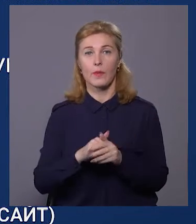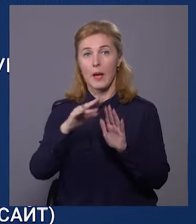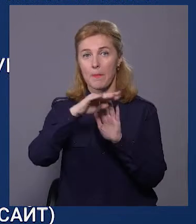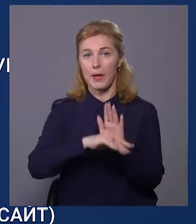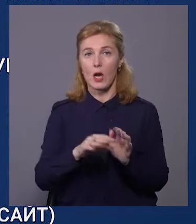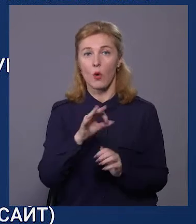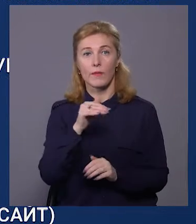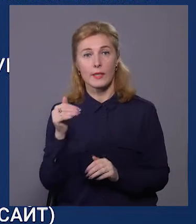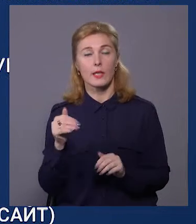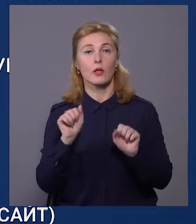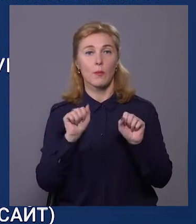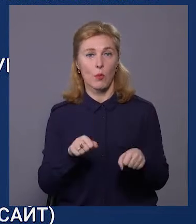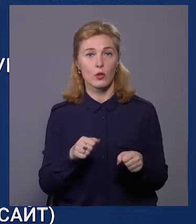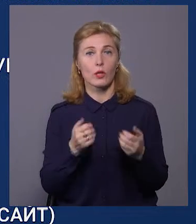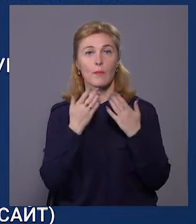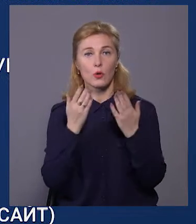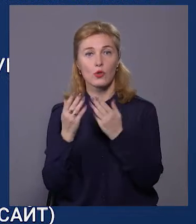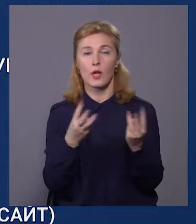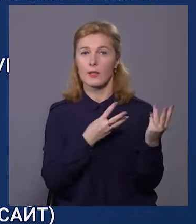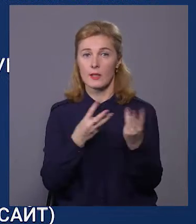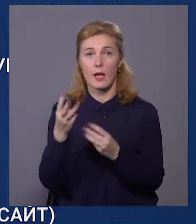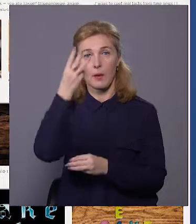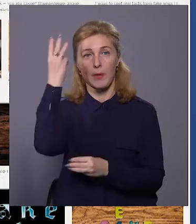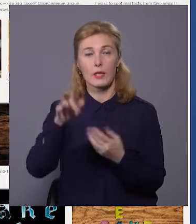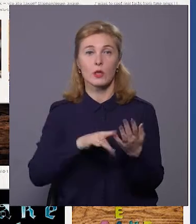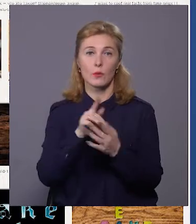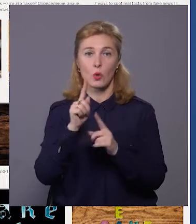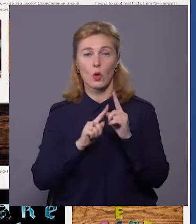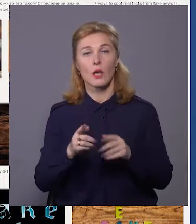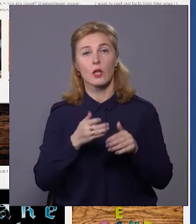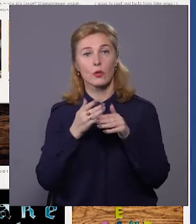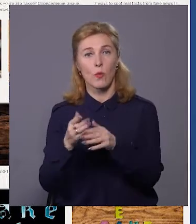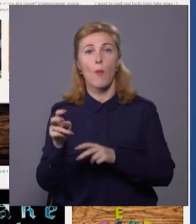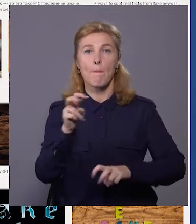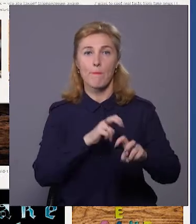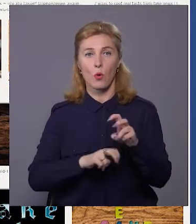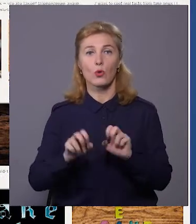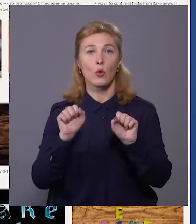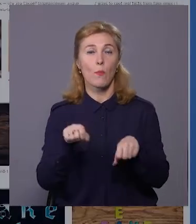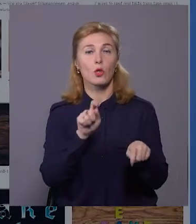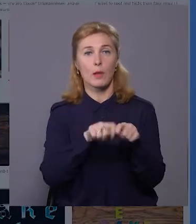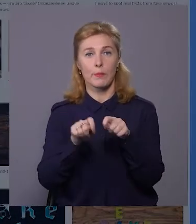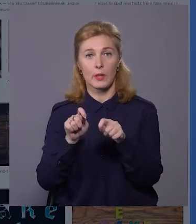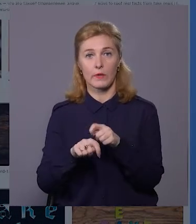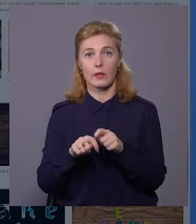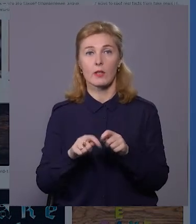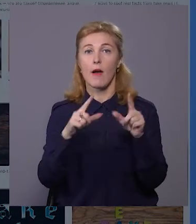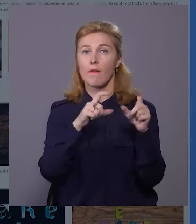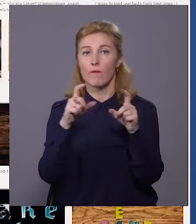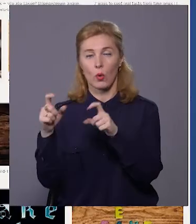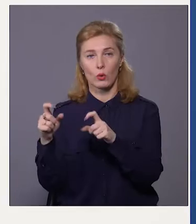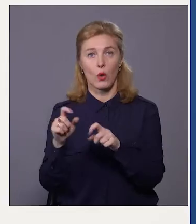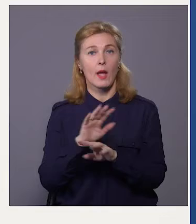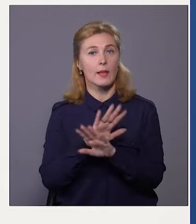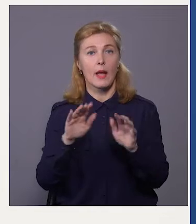офіційних джерел можна ознайомитися на сайті Хмельницької міської ради. З допомогою пошуковика можна перевірити достовірність фото. Не